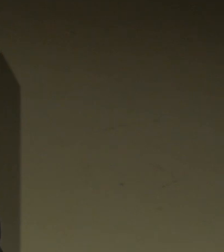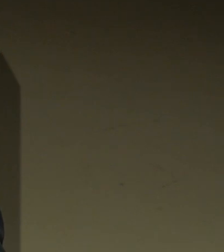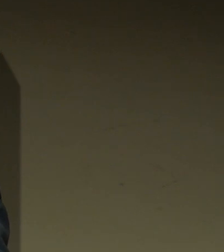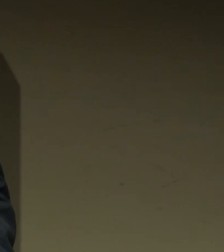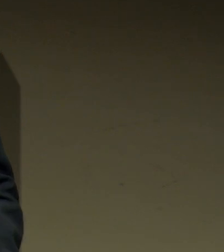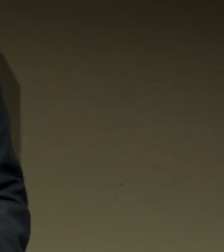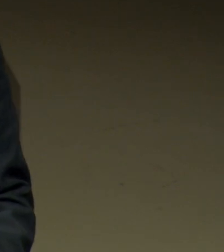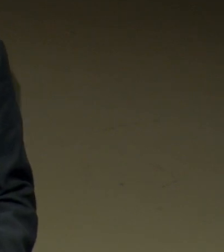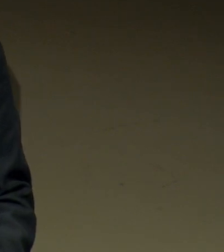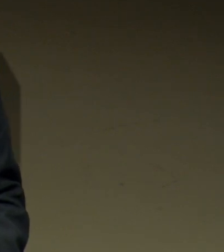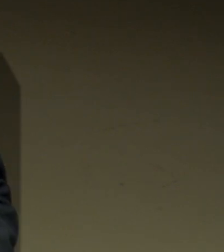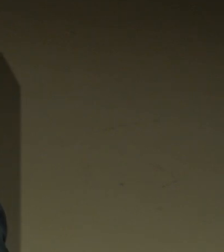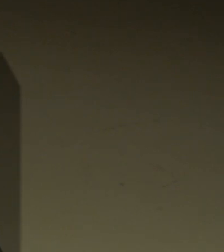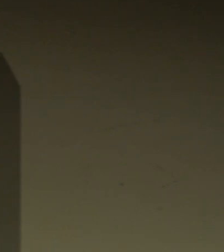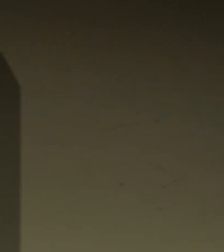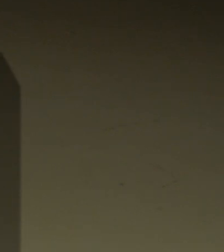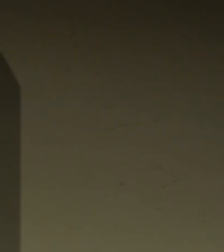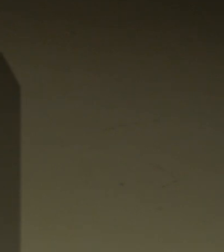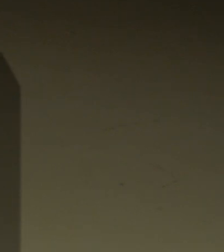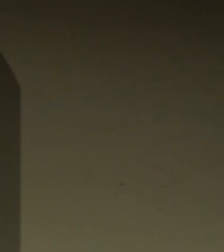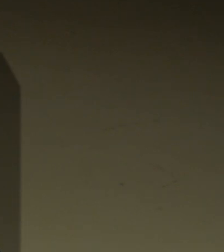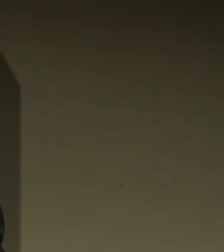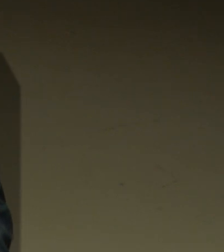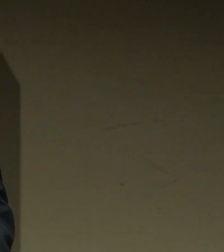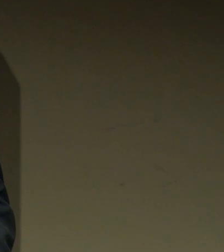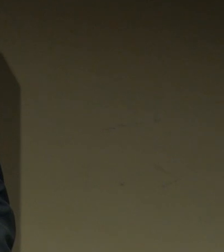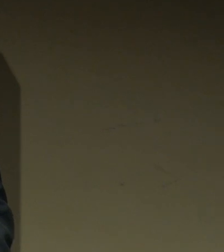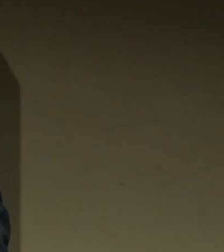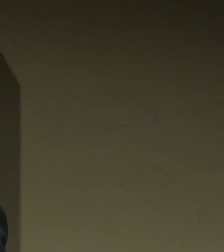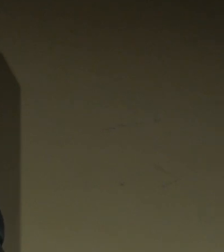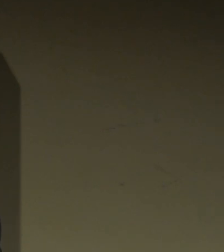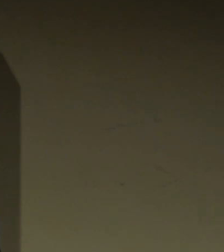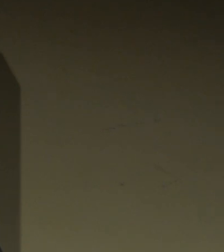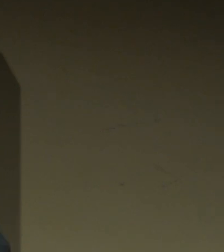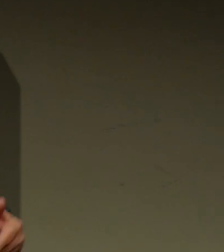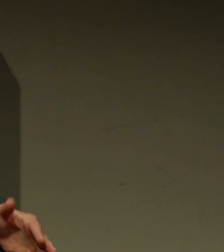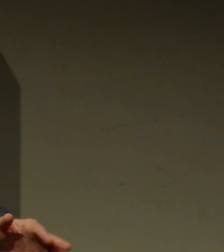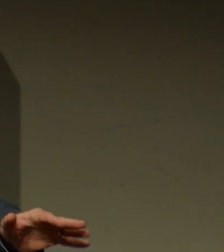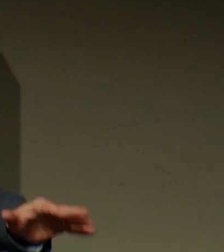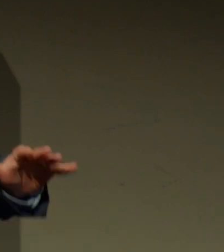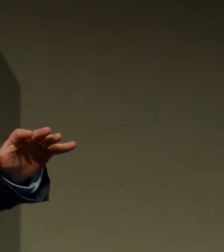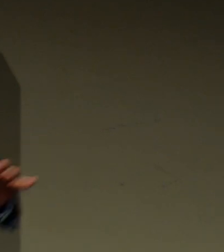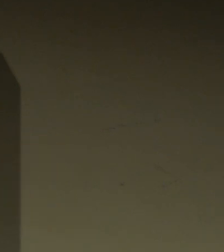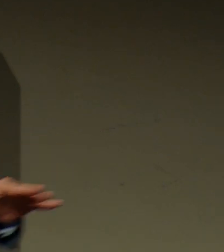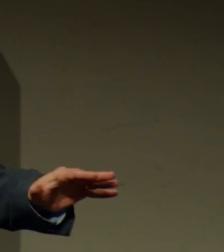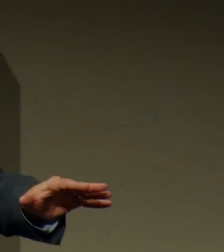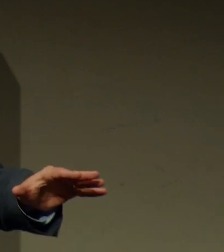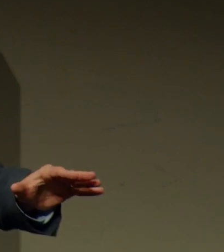prostředí, do té nové budovy, od které si mnoho slibujeme a chceme v některých věcech